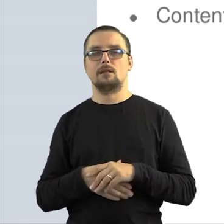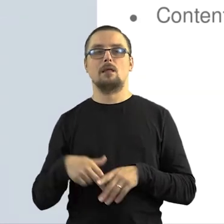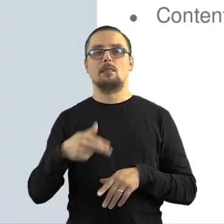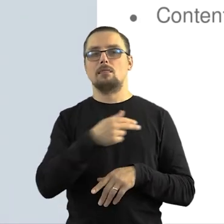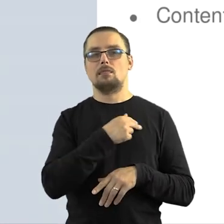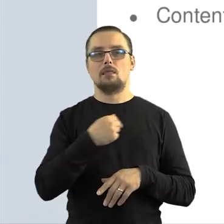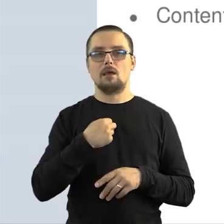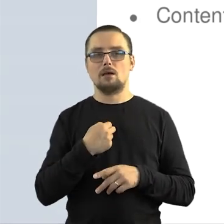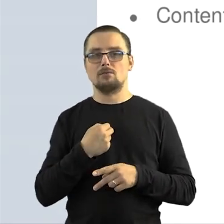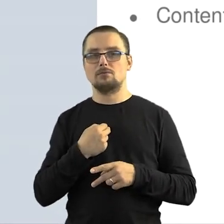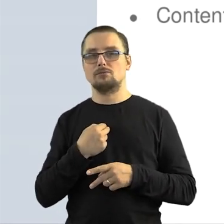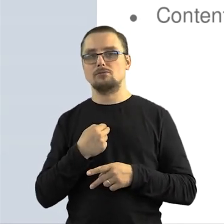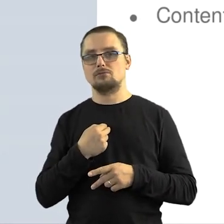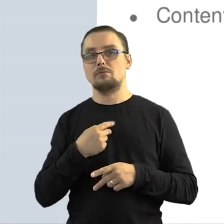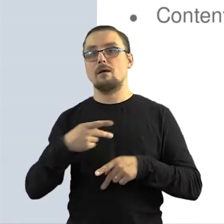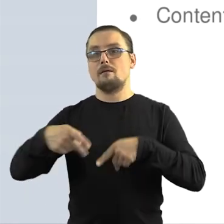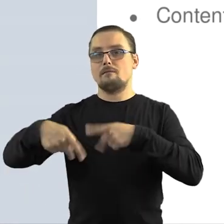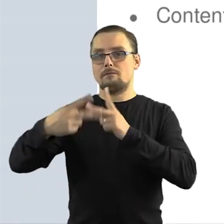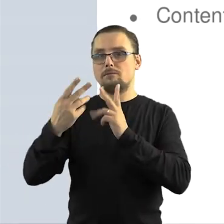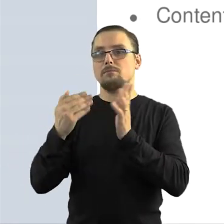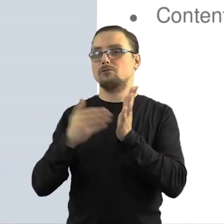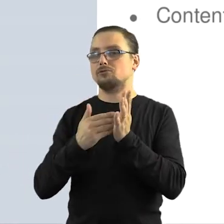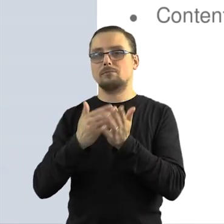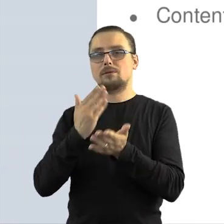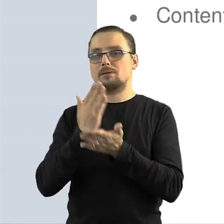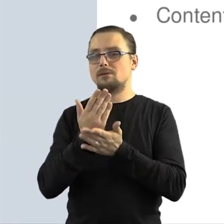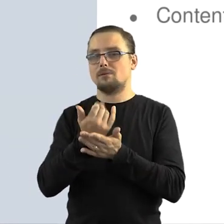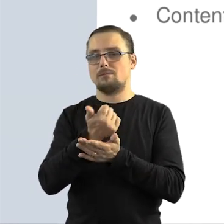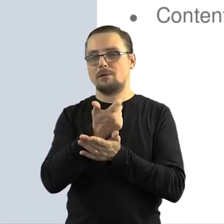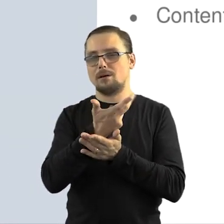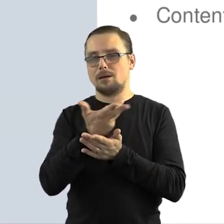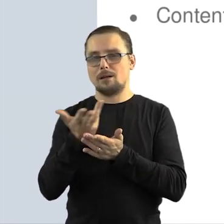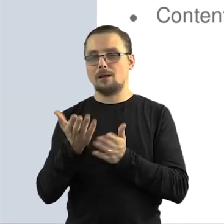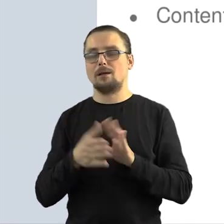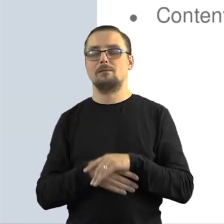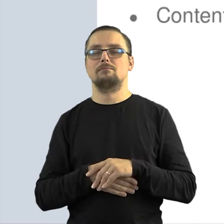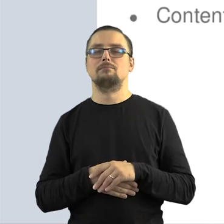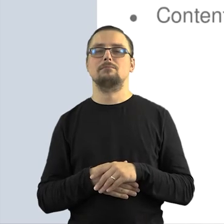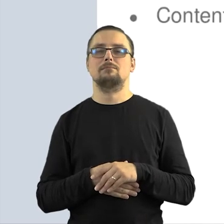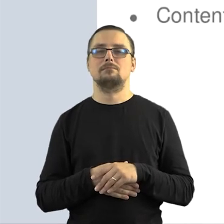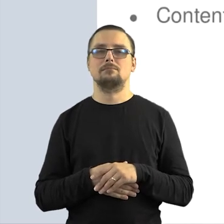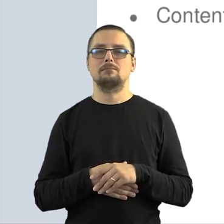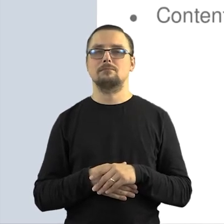kontroli, ale żeby również ta transmisja miała na przykład miejsce